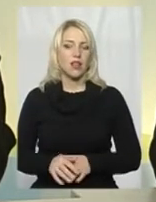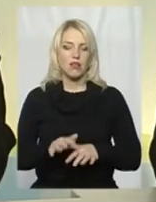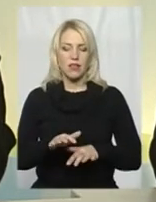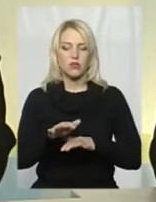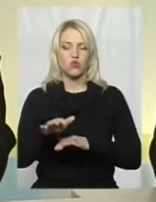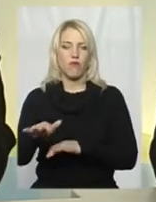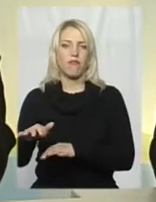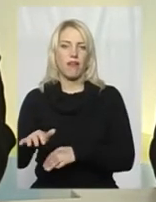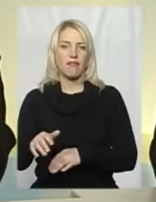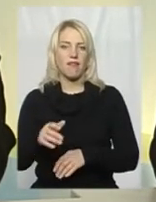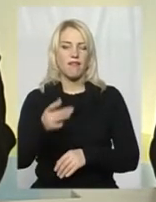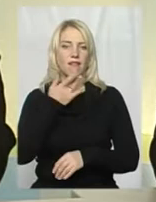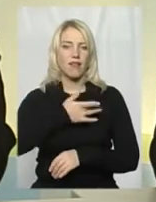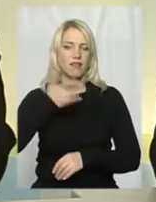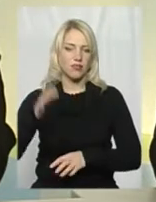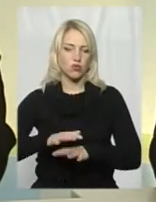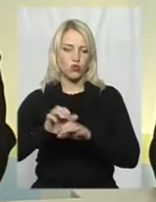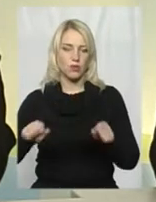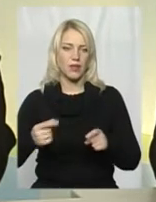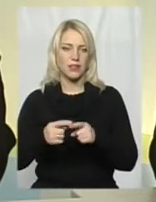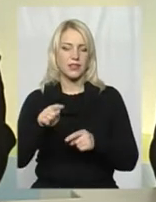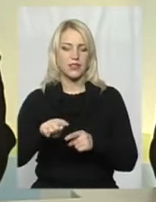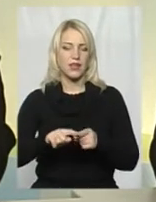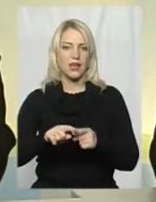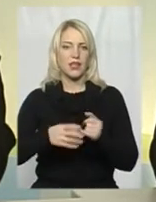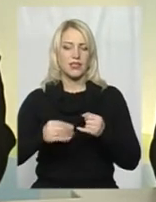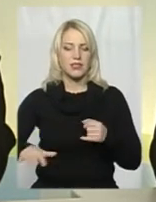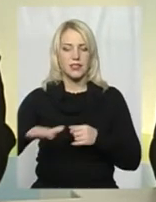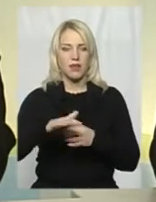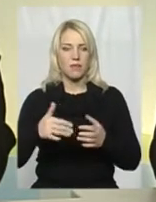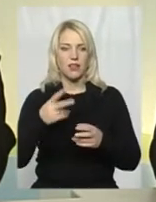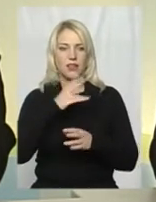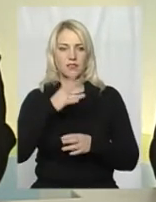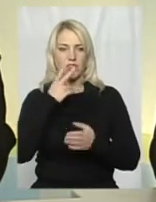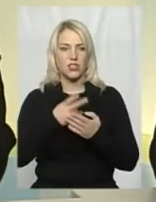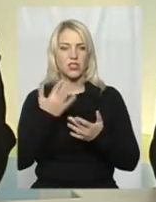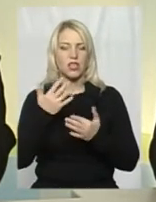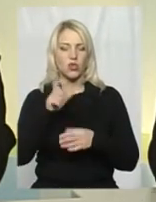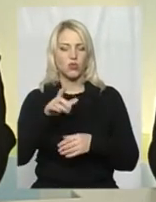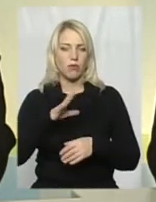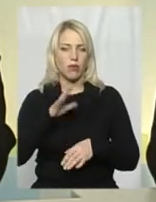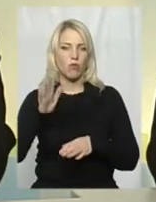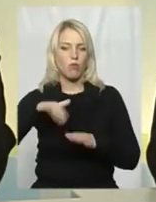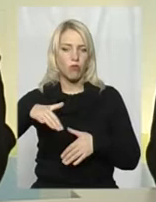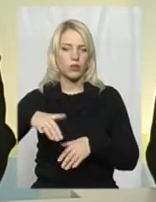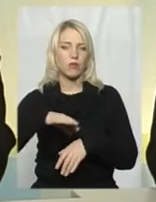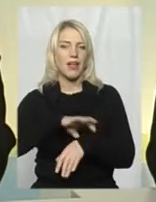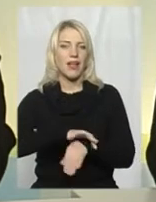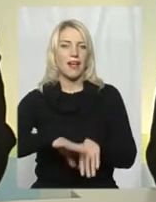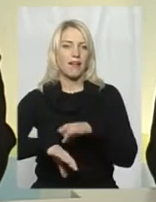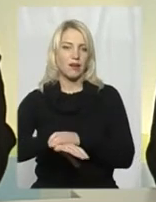ті землі, особливо згоджаючи на те, скільки людей потім було репресовано. А